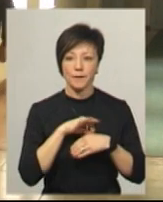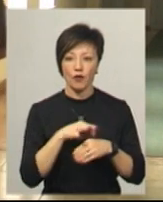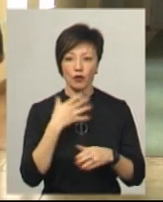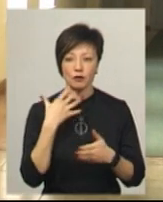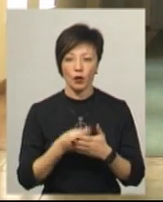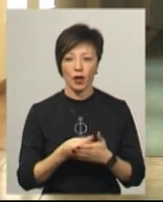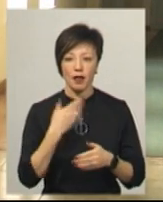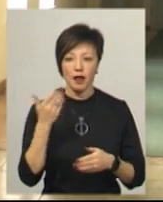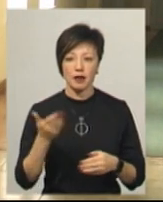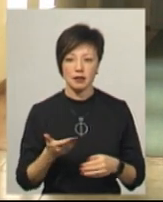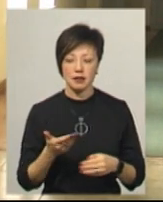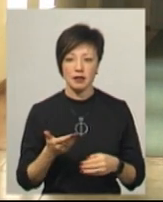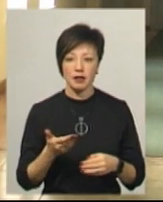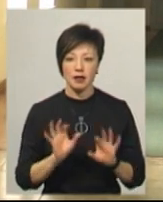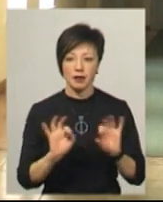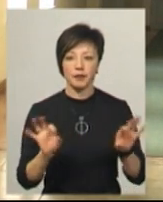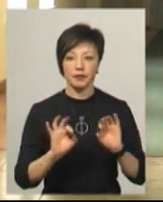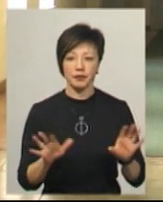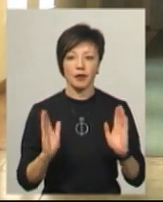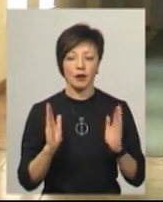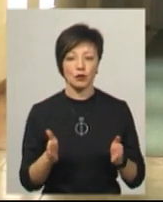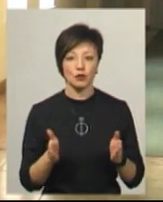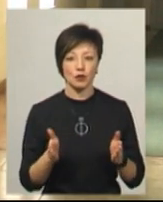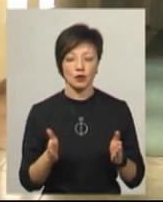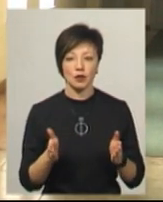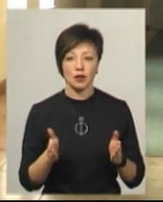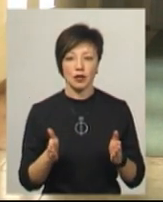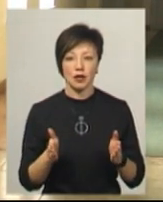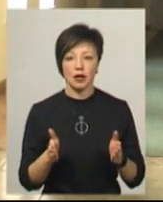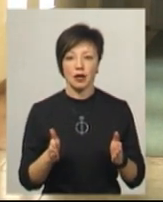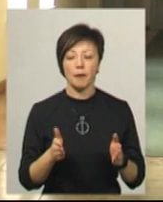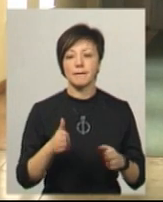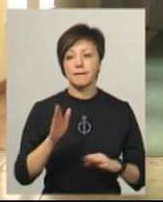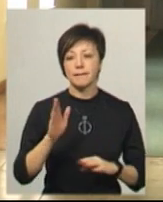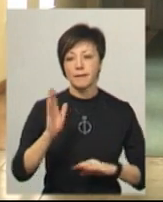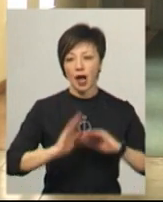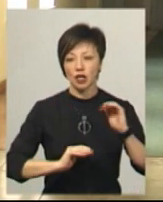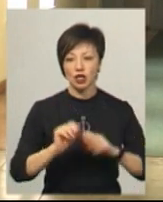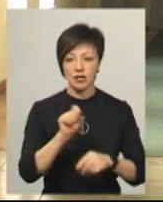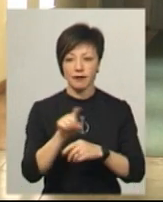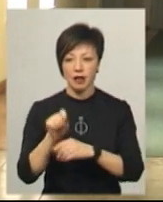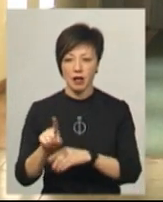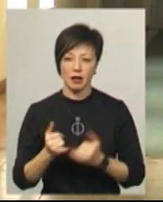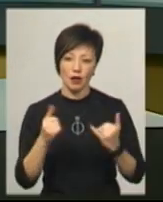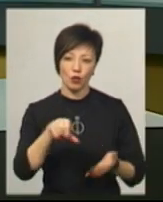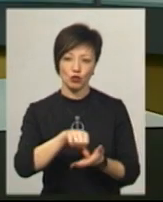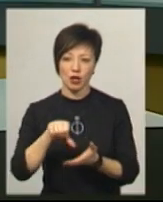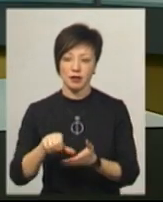свої лекції, де будуть не тільки лекції, але й практичні завдання для учасників.